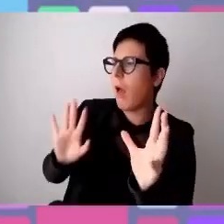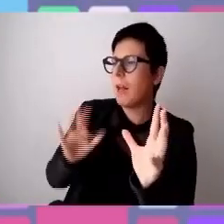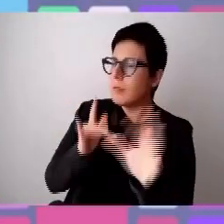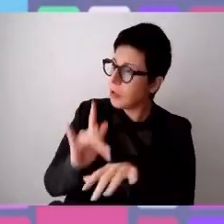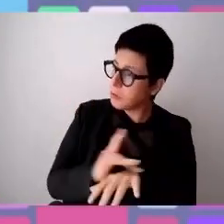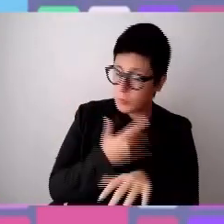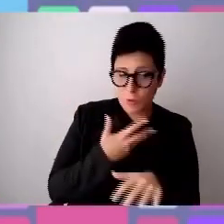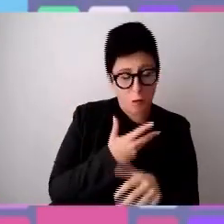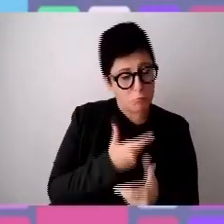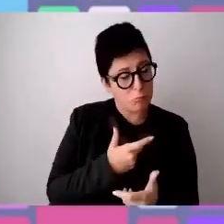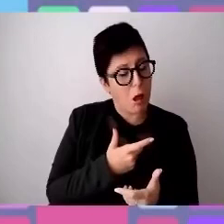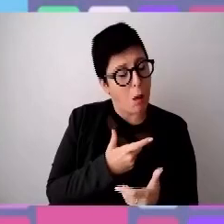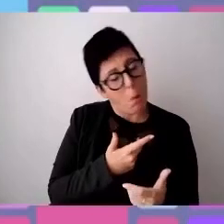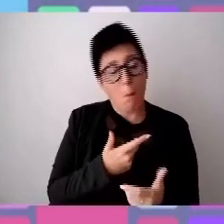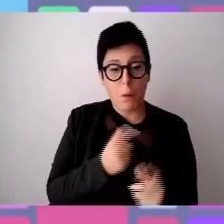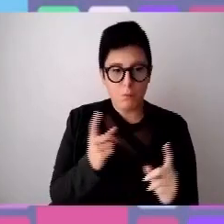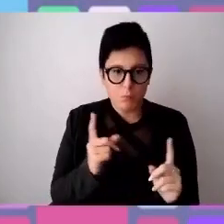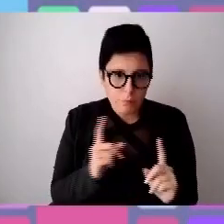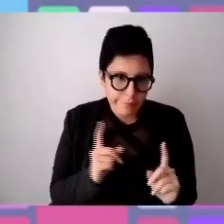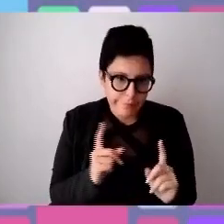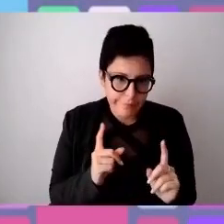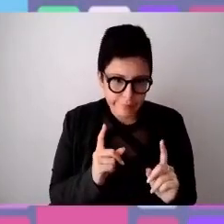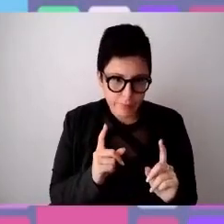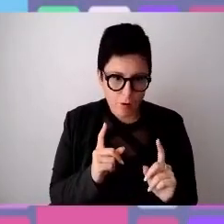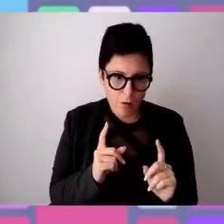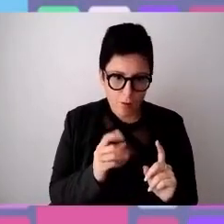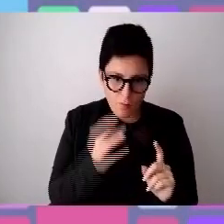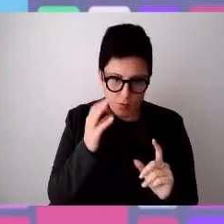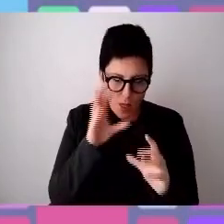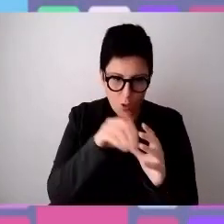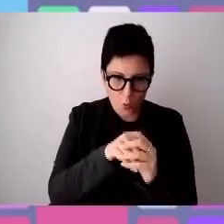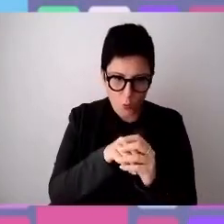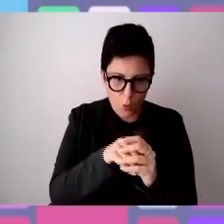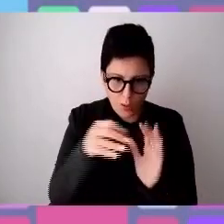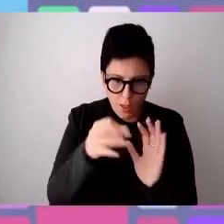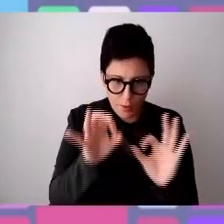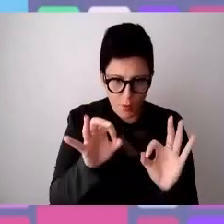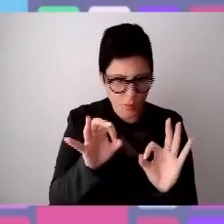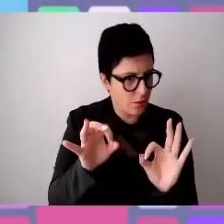alta e l'inclusione sia maggiore, non sempre è così.